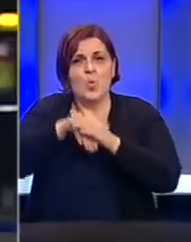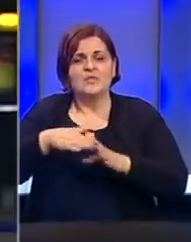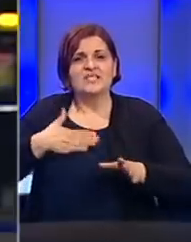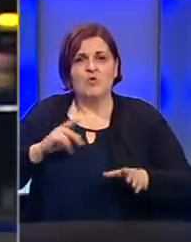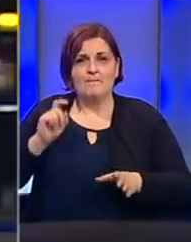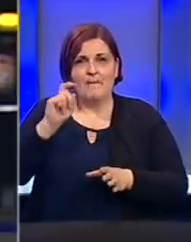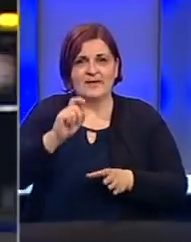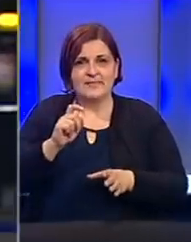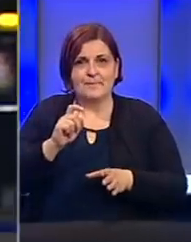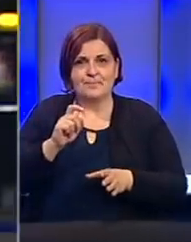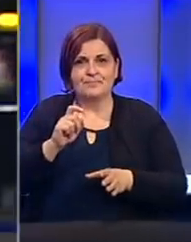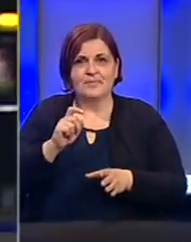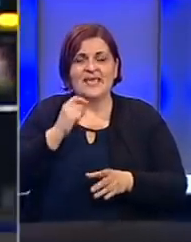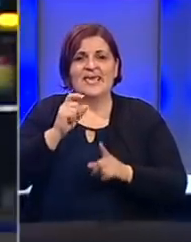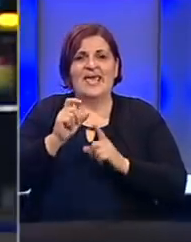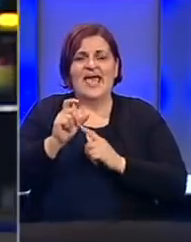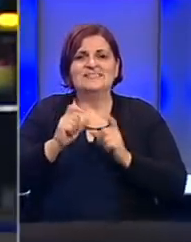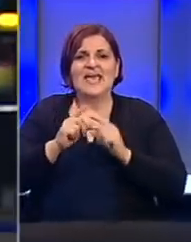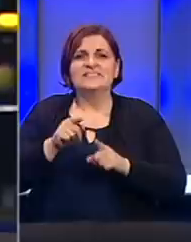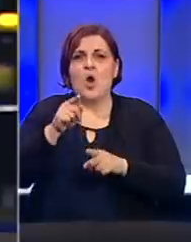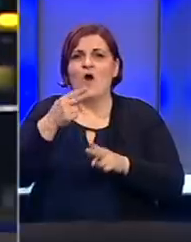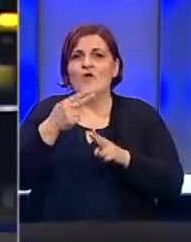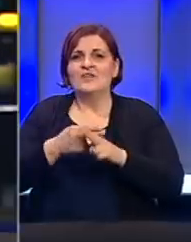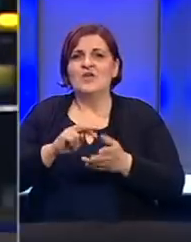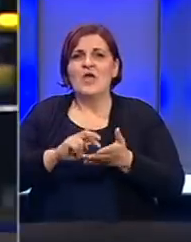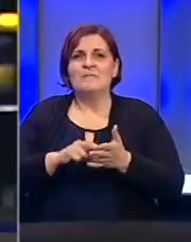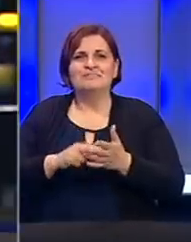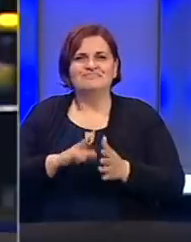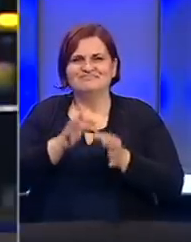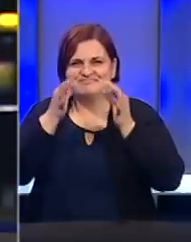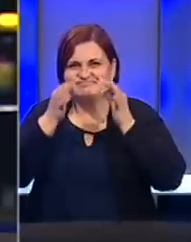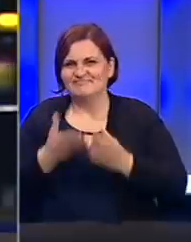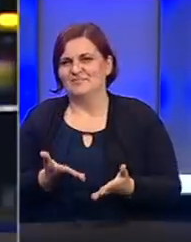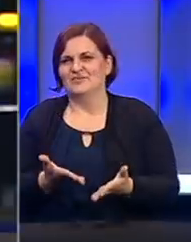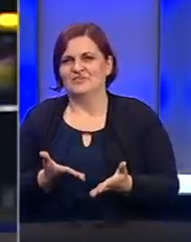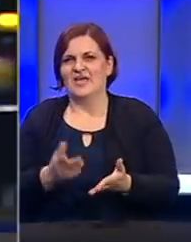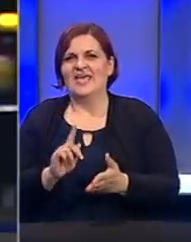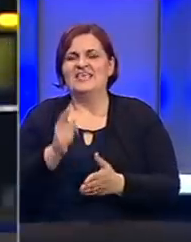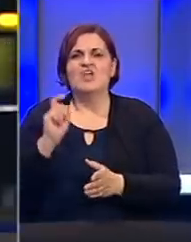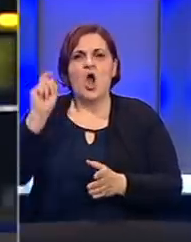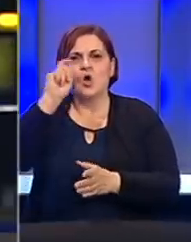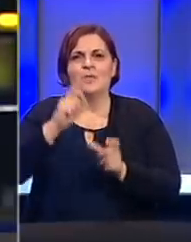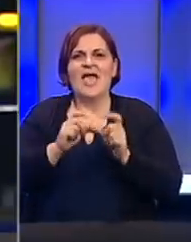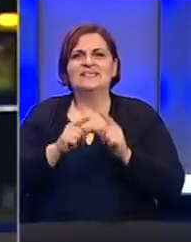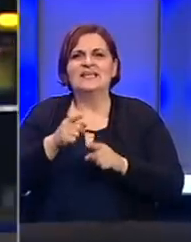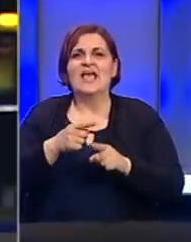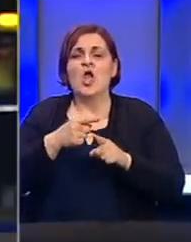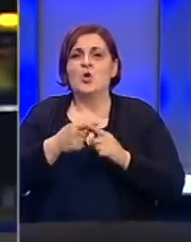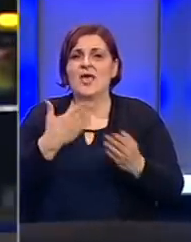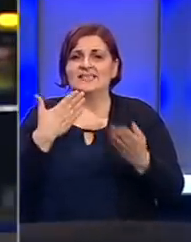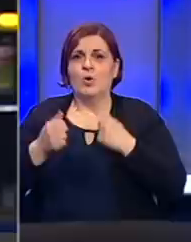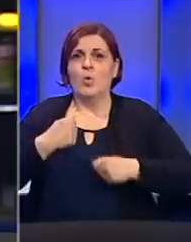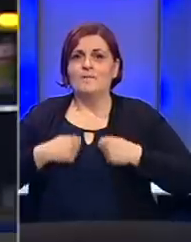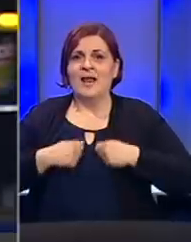unutar SNSD-a? Iz SDS-a ovo nazivaju političkom nedosljednošću. Izvršni komitet SNSD-a koji je